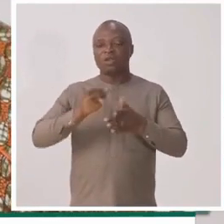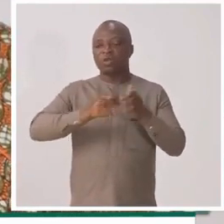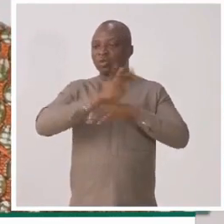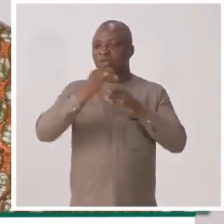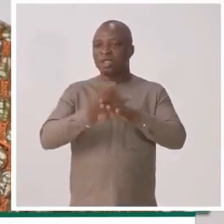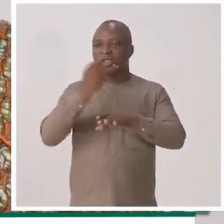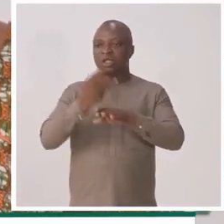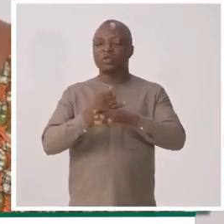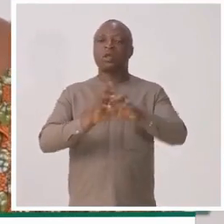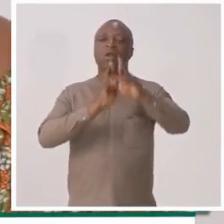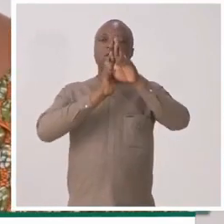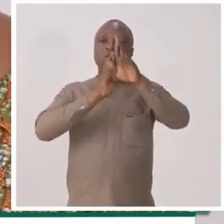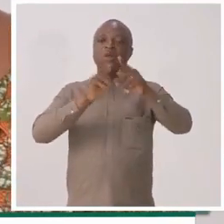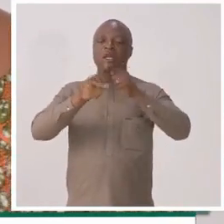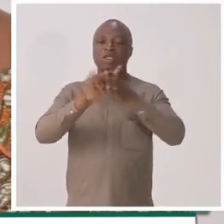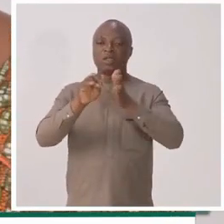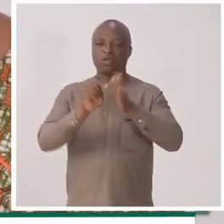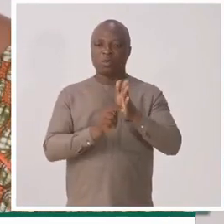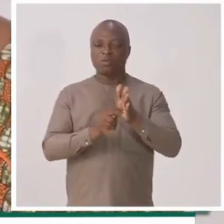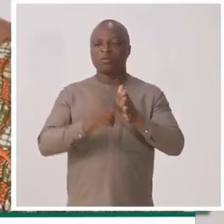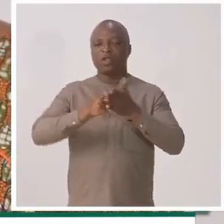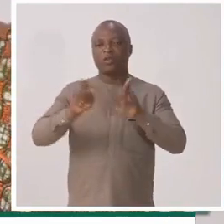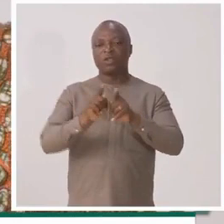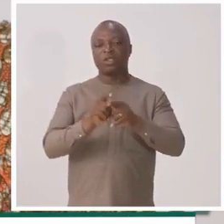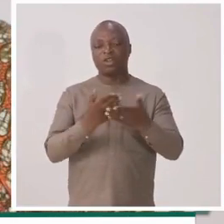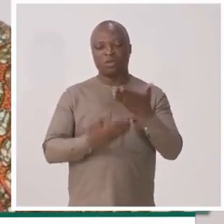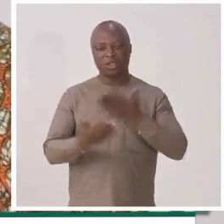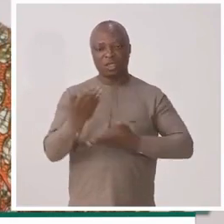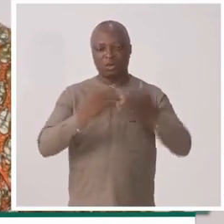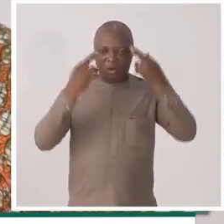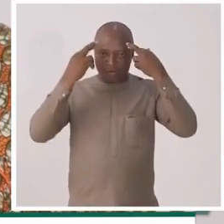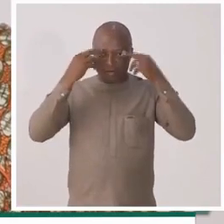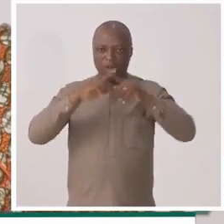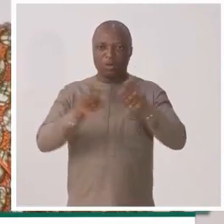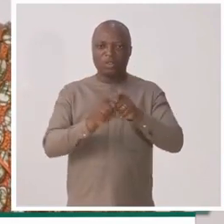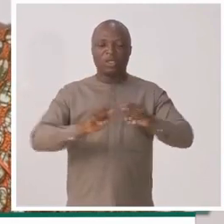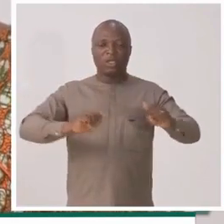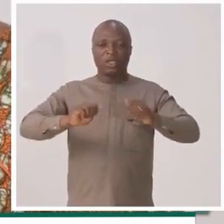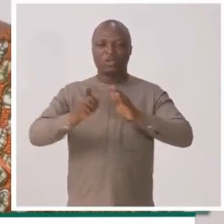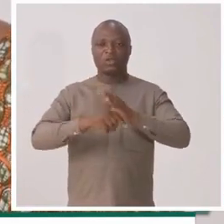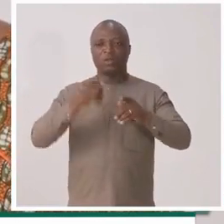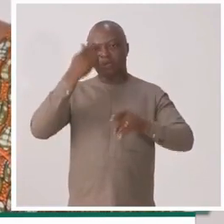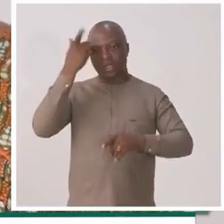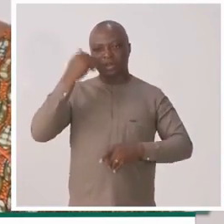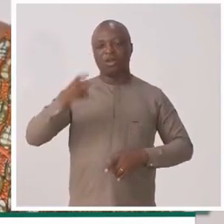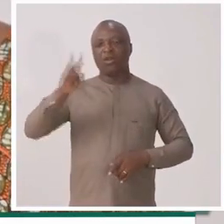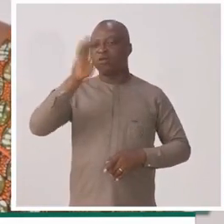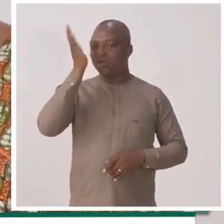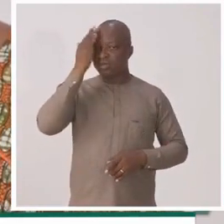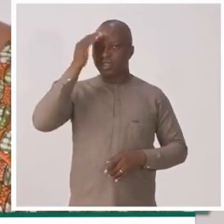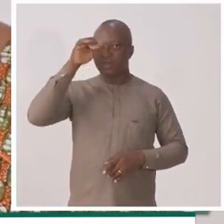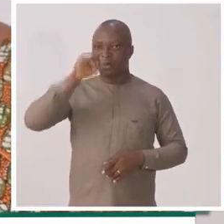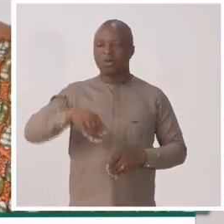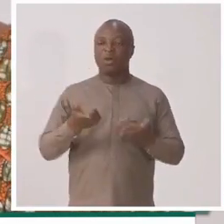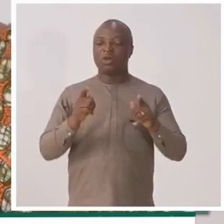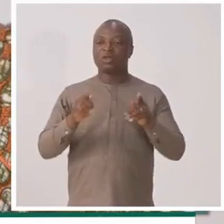Comment faire en sorte que toutes ces installations la répondent à ces normes ? Ça doit faire l'objet de réflexions, mais également d'actions, parce que vous n'êtes